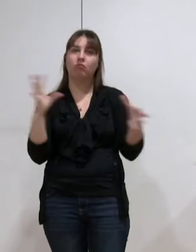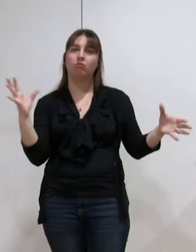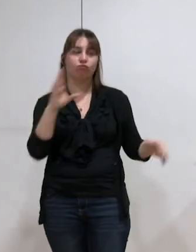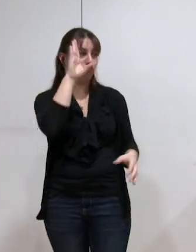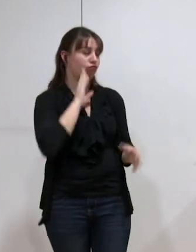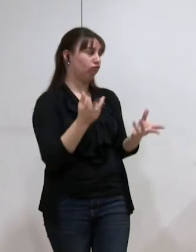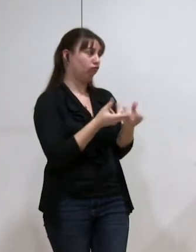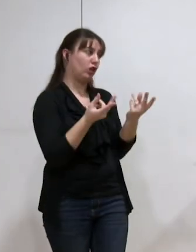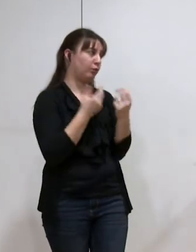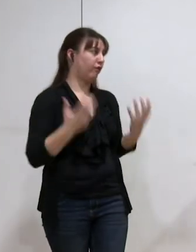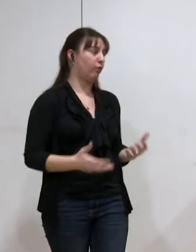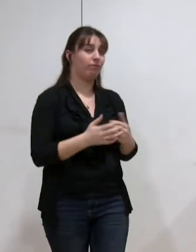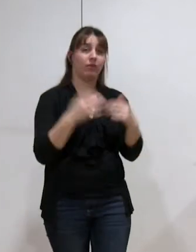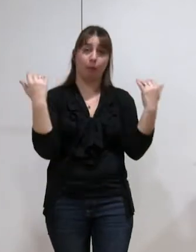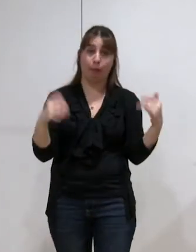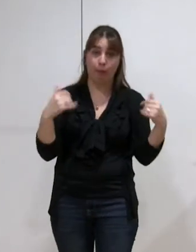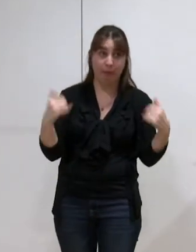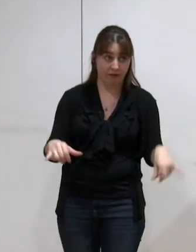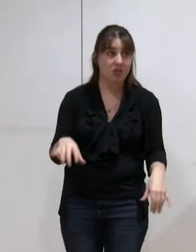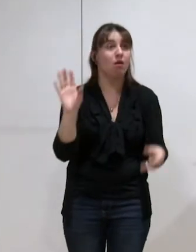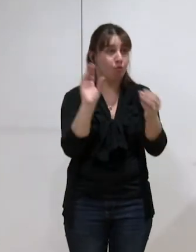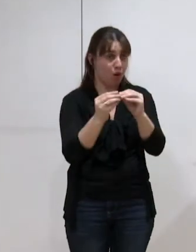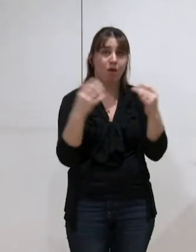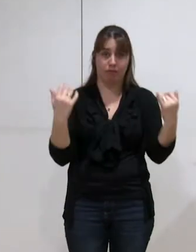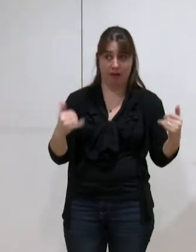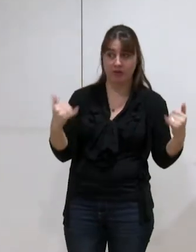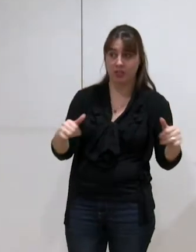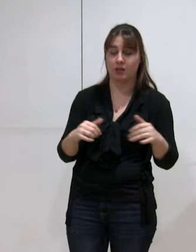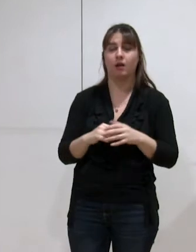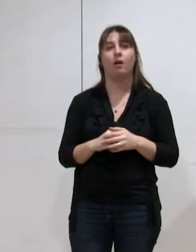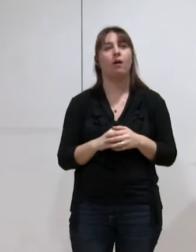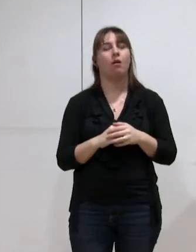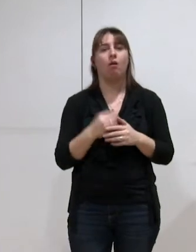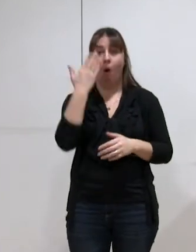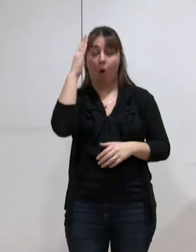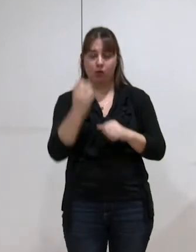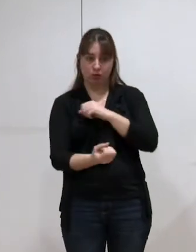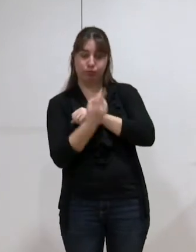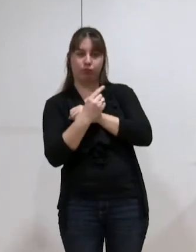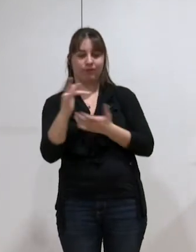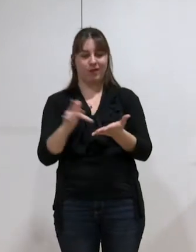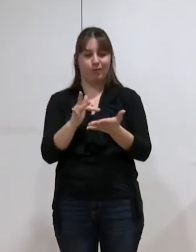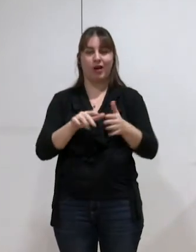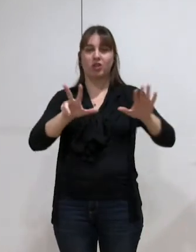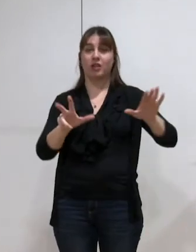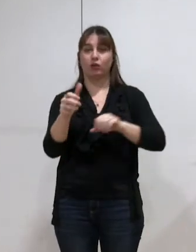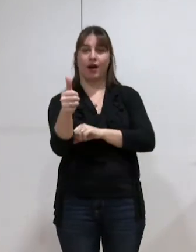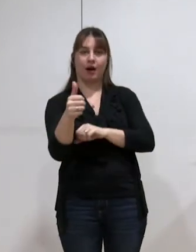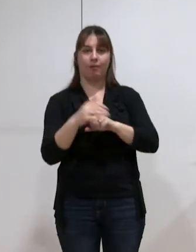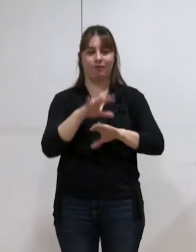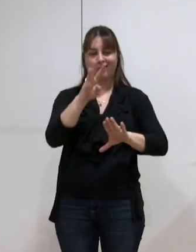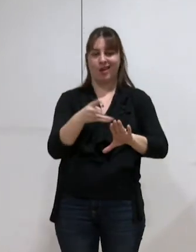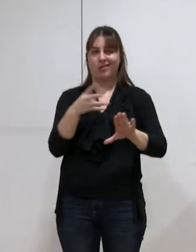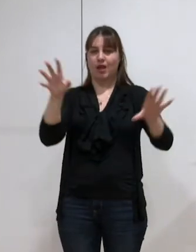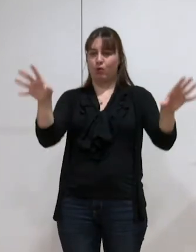voudrais qu m'explique un petit peu. Et ce n pas fini. Et le problème,'est que ce n pas fini. Et il une autre chose qui me surprend beaucoup, c'est page 81. Nous avons un tableau de